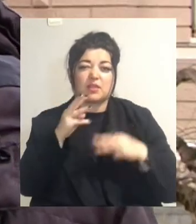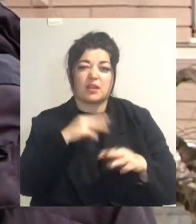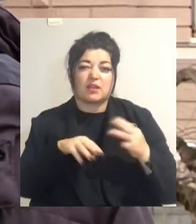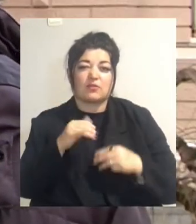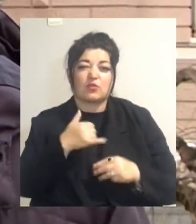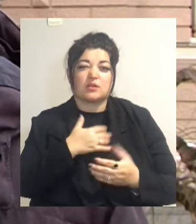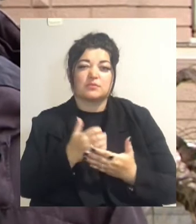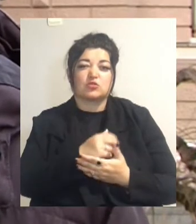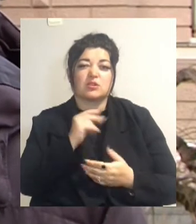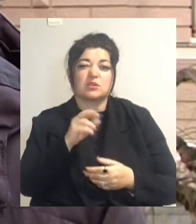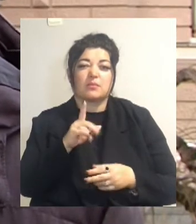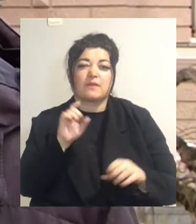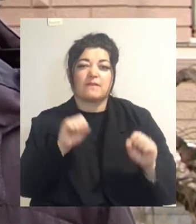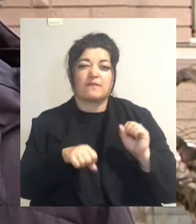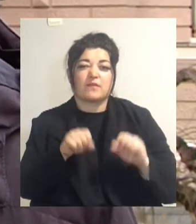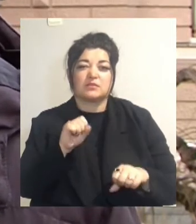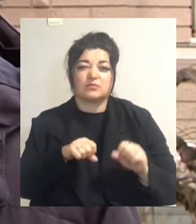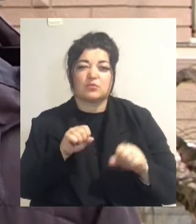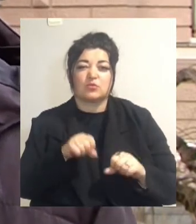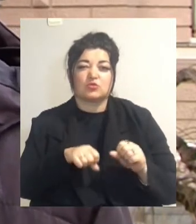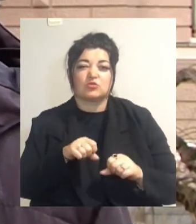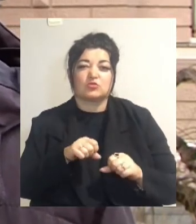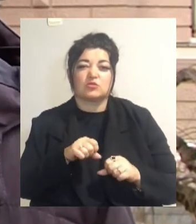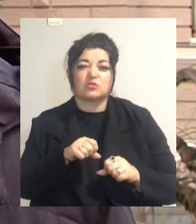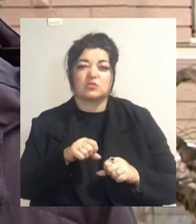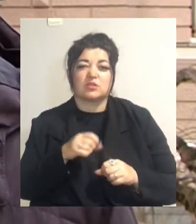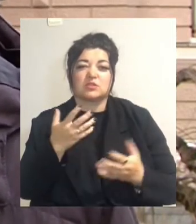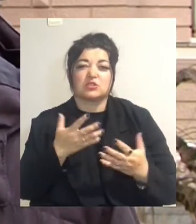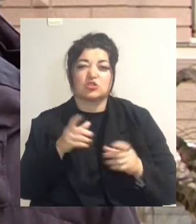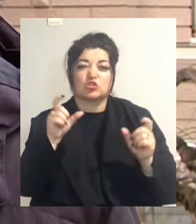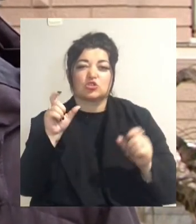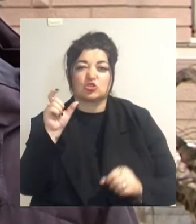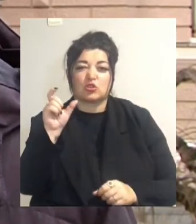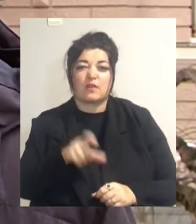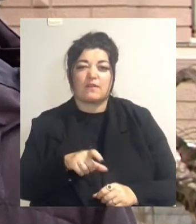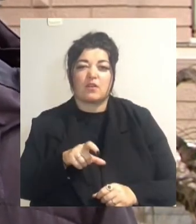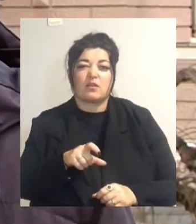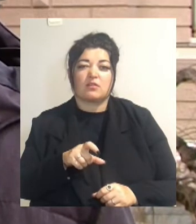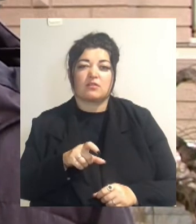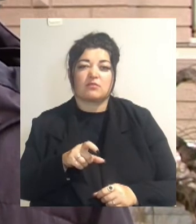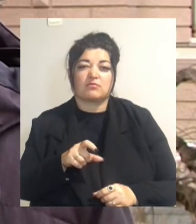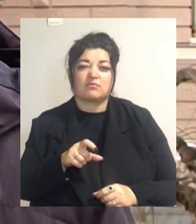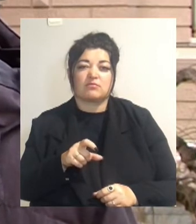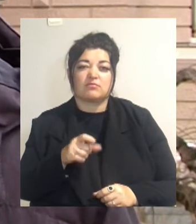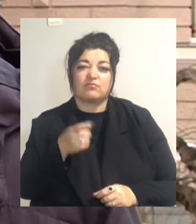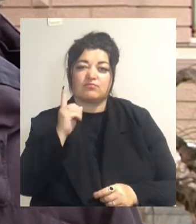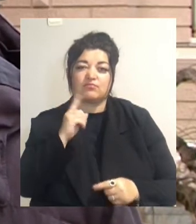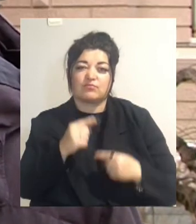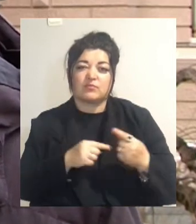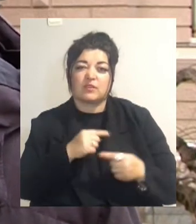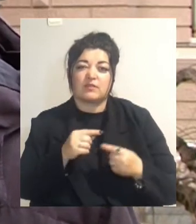можливість обучити перших 10 людей безплатно. Опять-таки, отримати